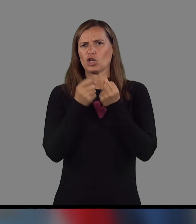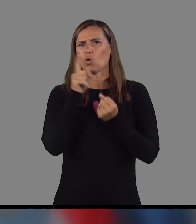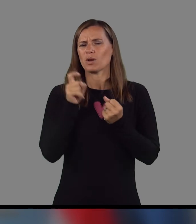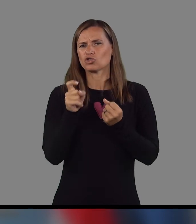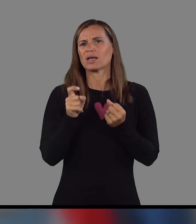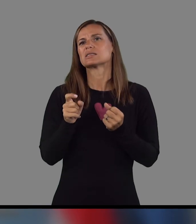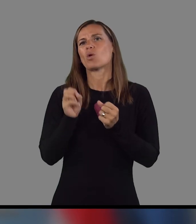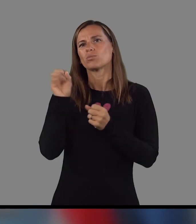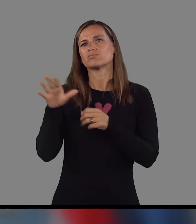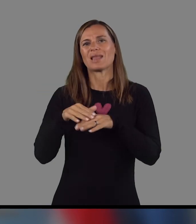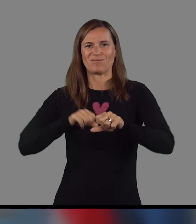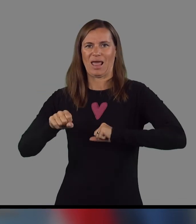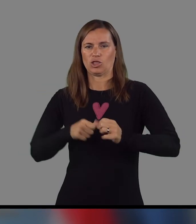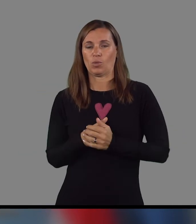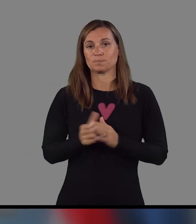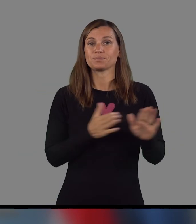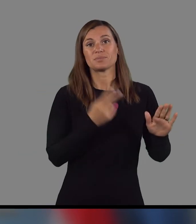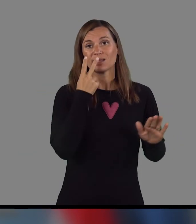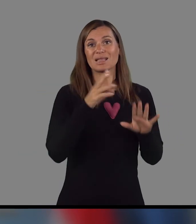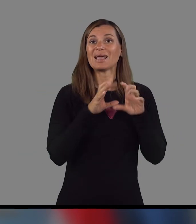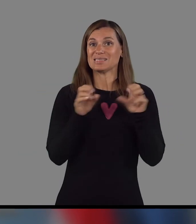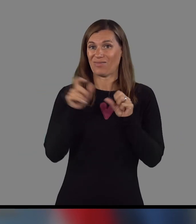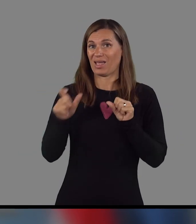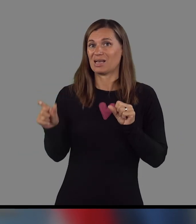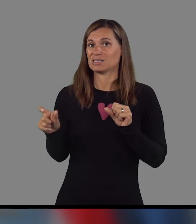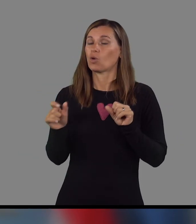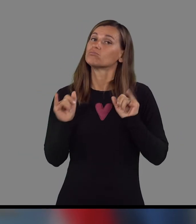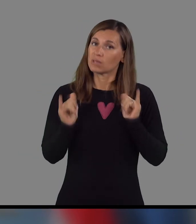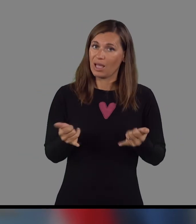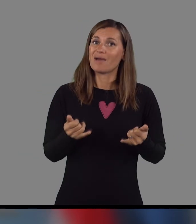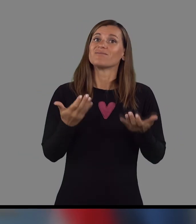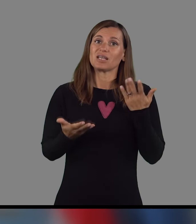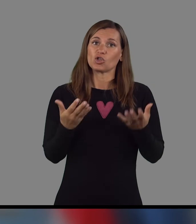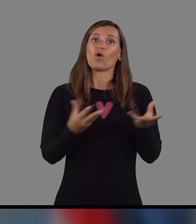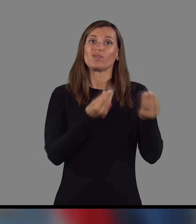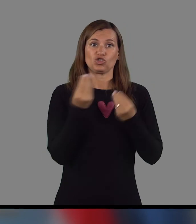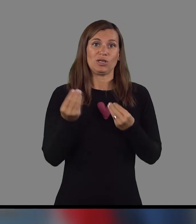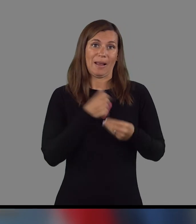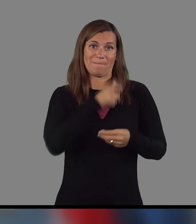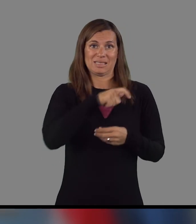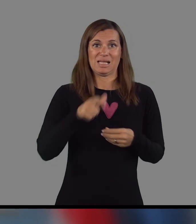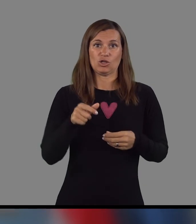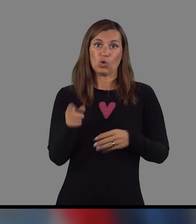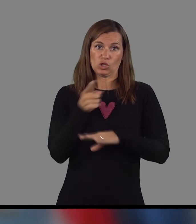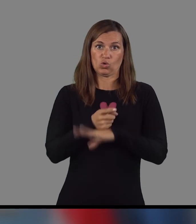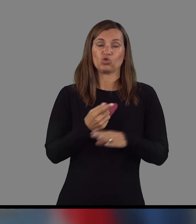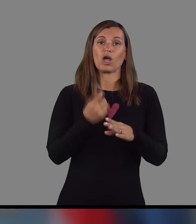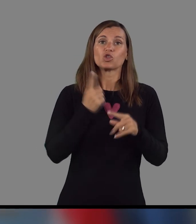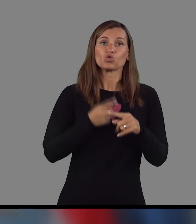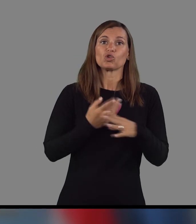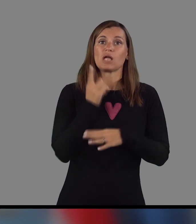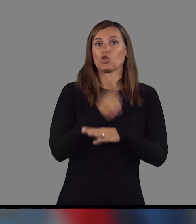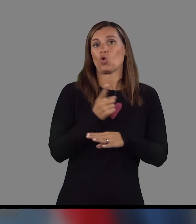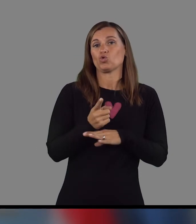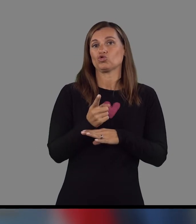svedovrstili na vlado. Kar se tiče izvajalcev, ja, verjetno večina pacijentov, ki se odloča